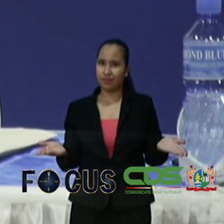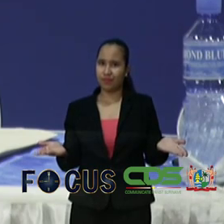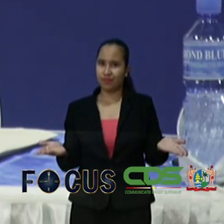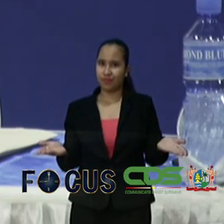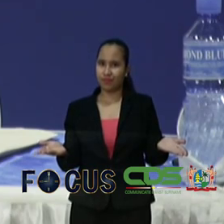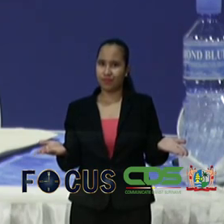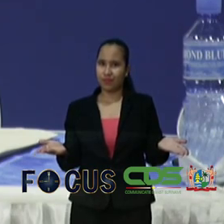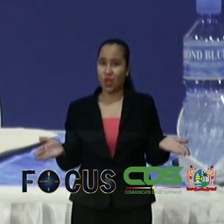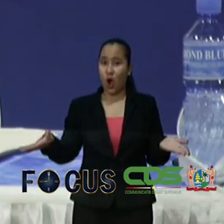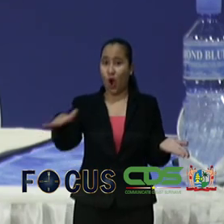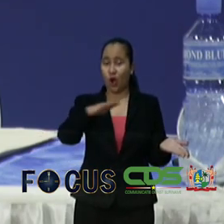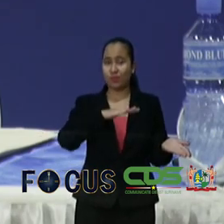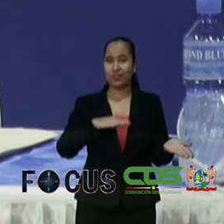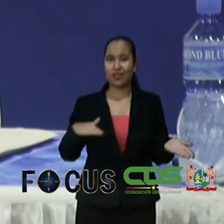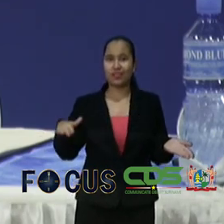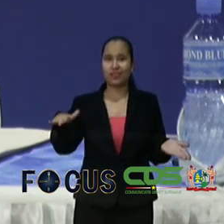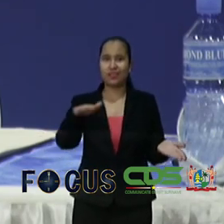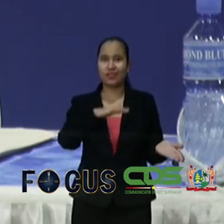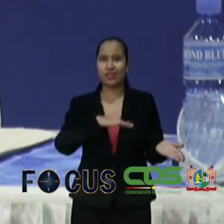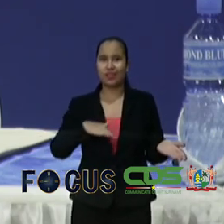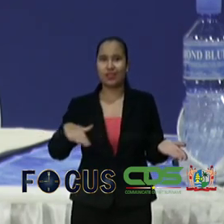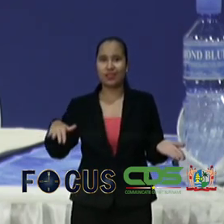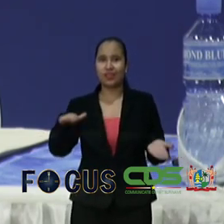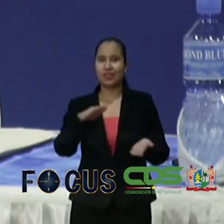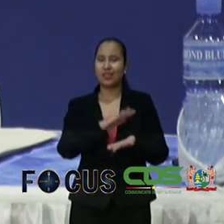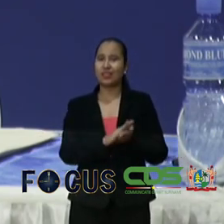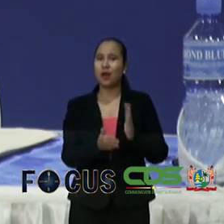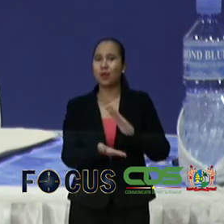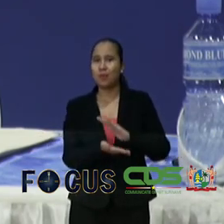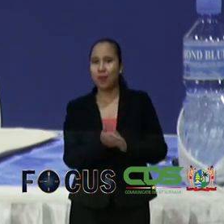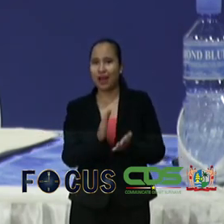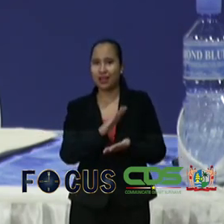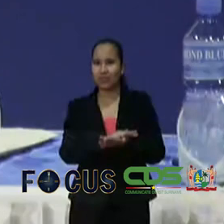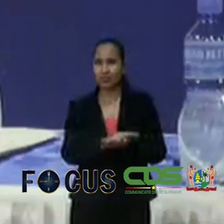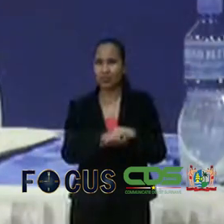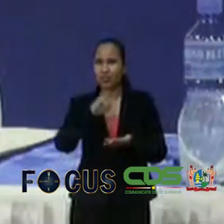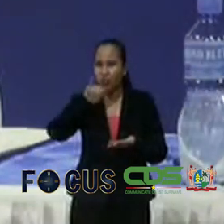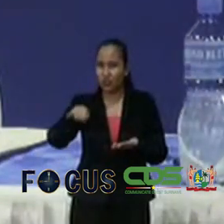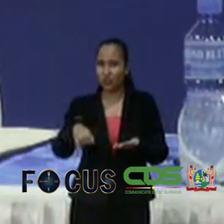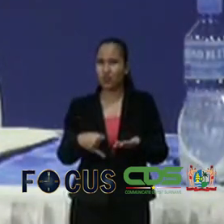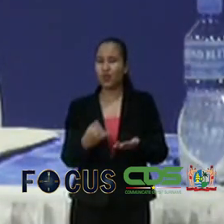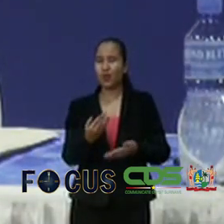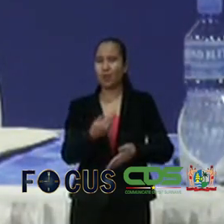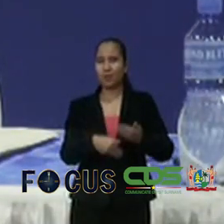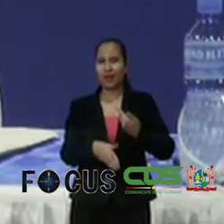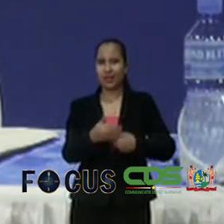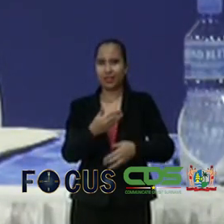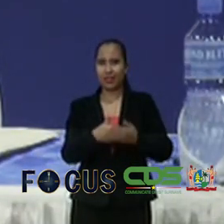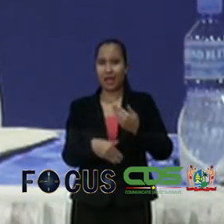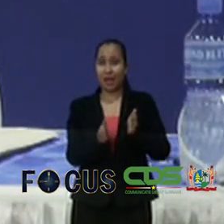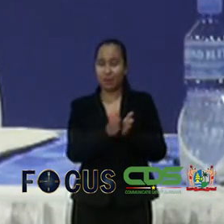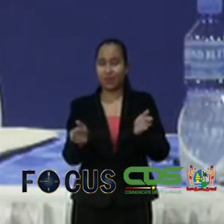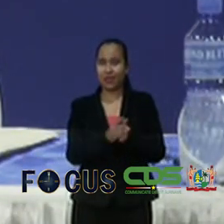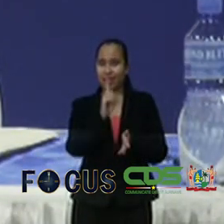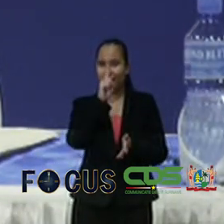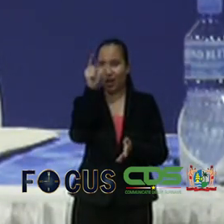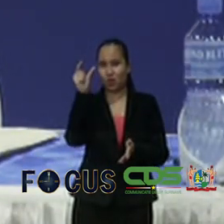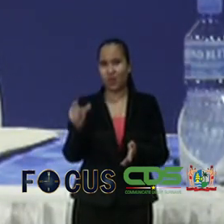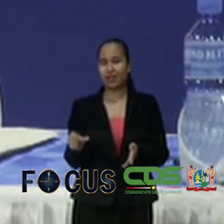De omstandigheden, de marktwerking goed gade te slaan en dat we binnen een week weer